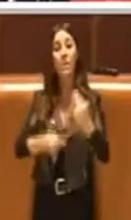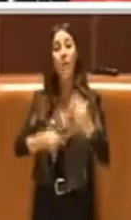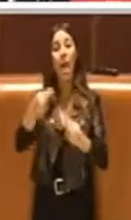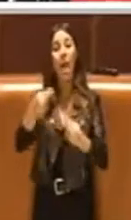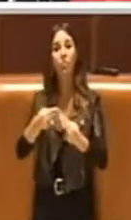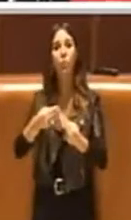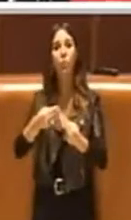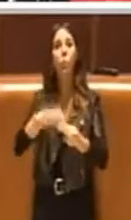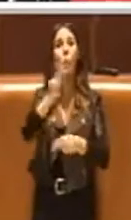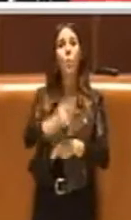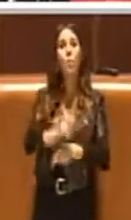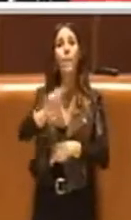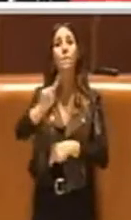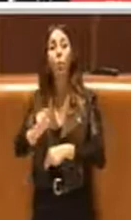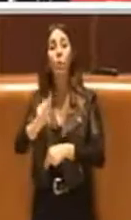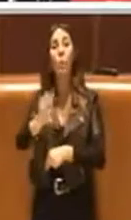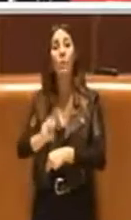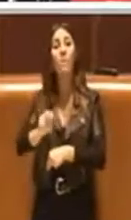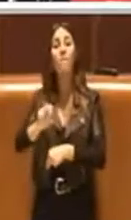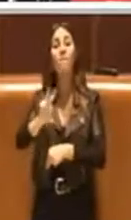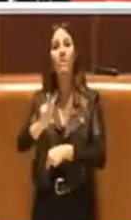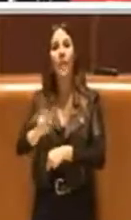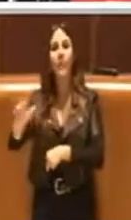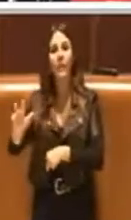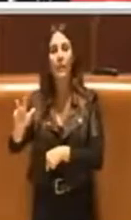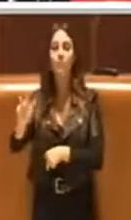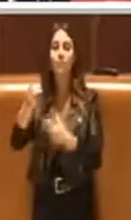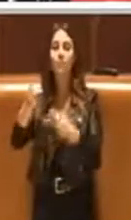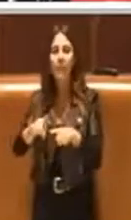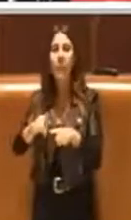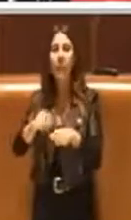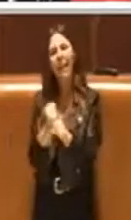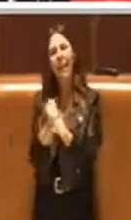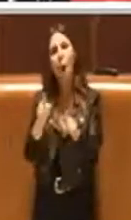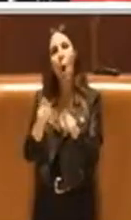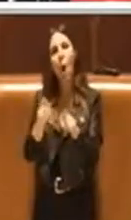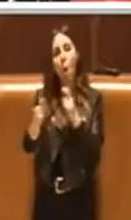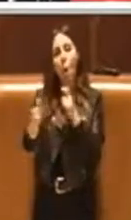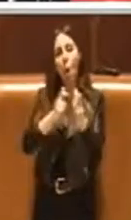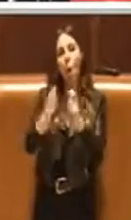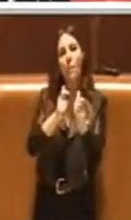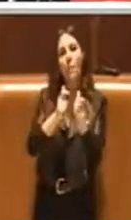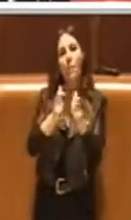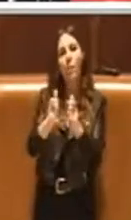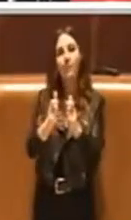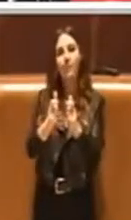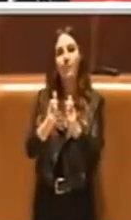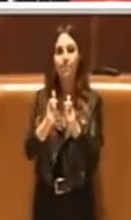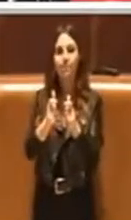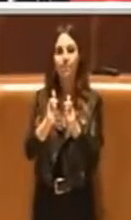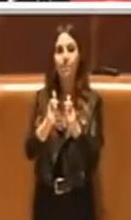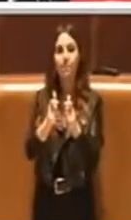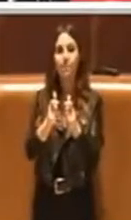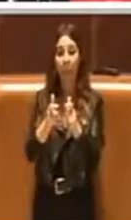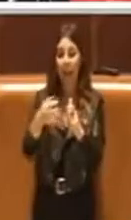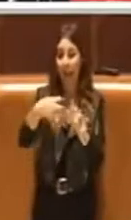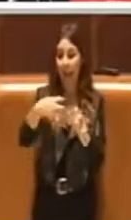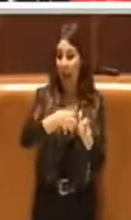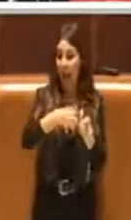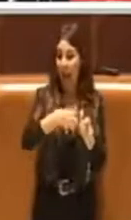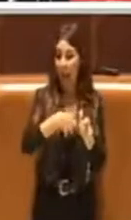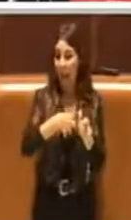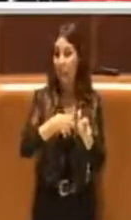2021-2023 questa attività diciamo di comunicazione di colloquio fra gli assessori maggiormente